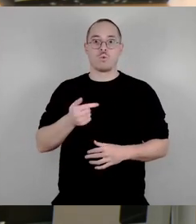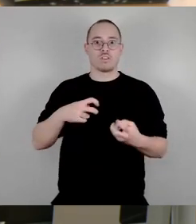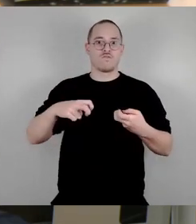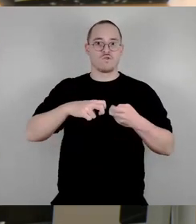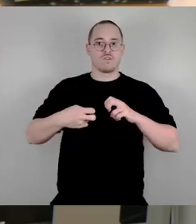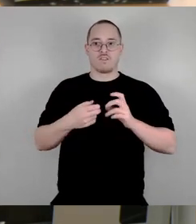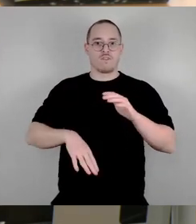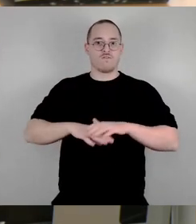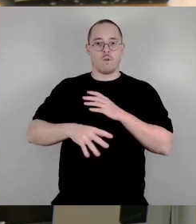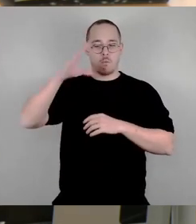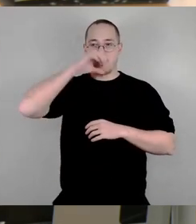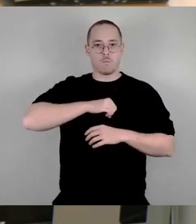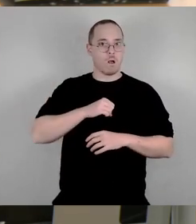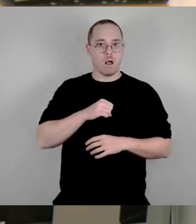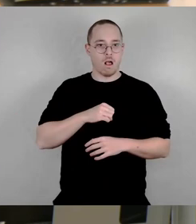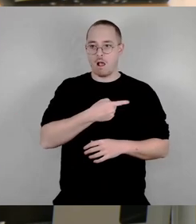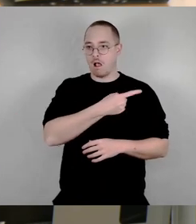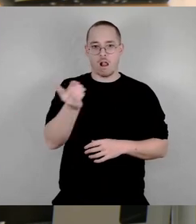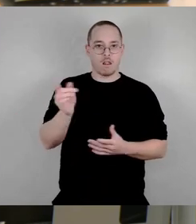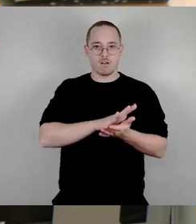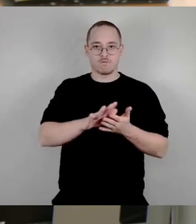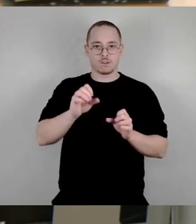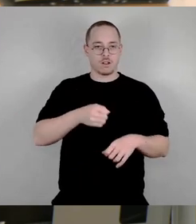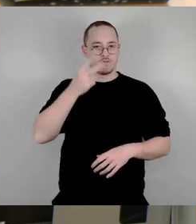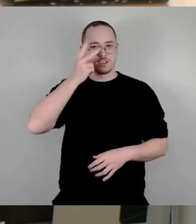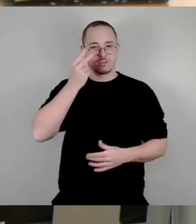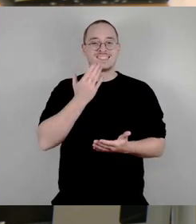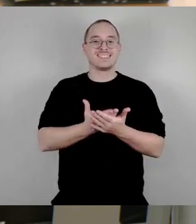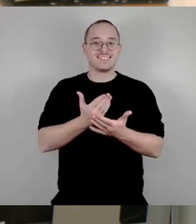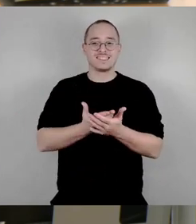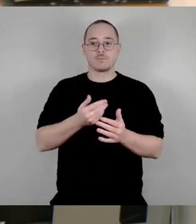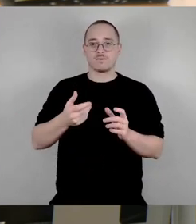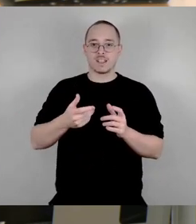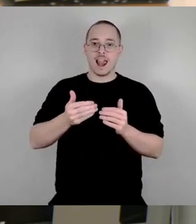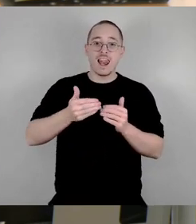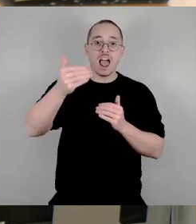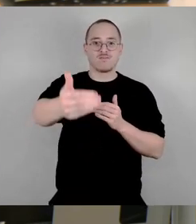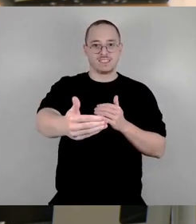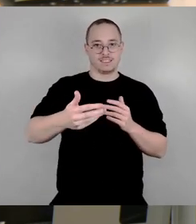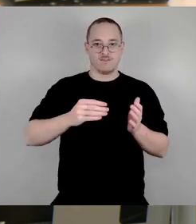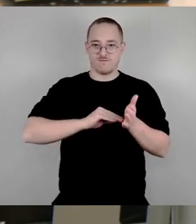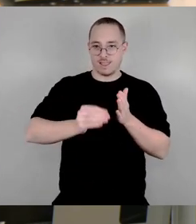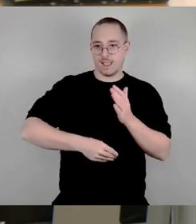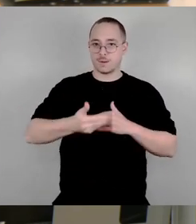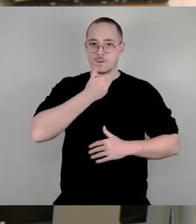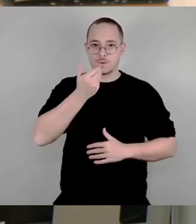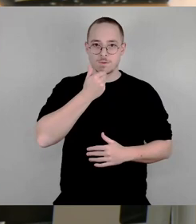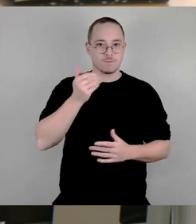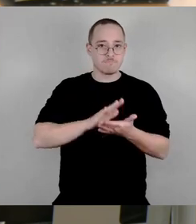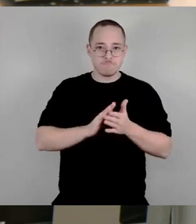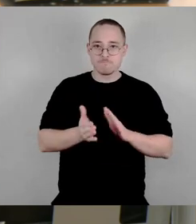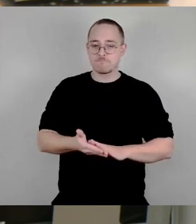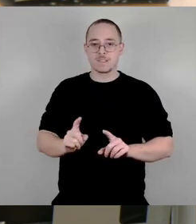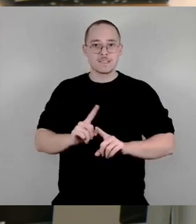genau deshalb werden ja keine langfristigen Verträge abgeschlossen, weil man im Augenblick sich eben gar nicht sicher ist, wie man das